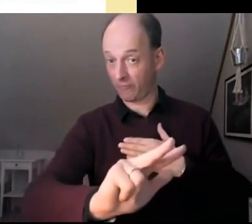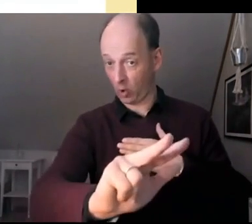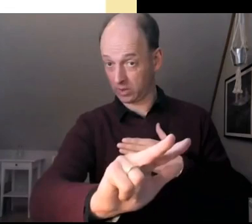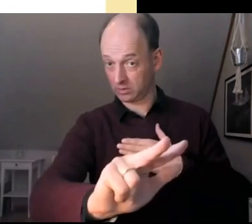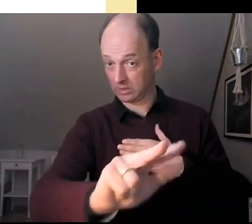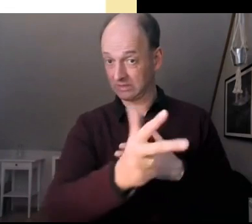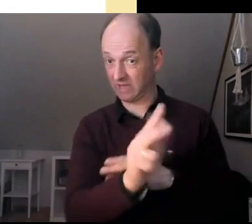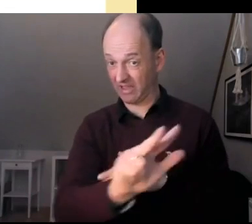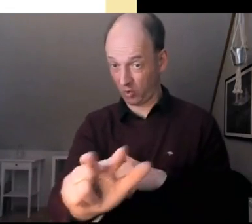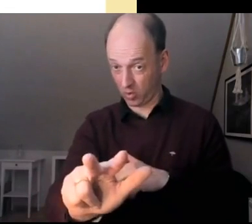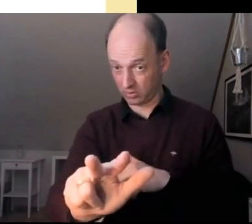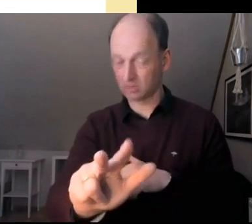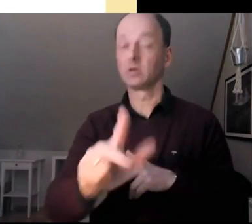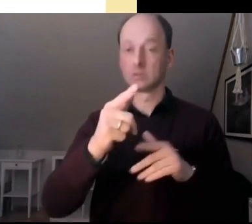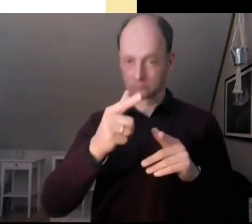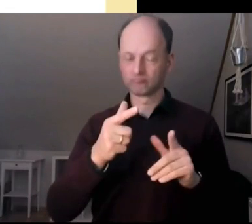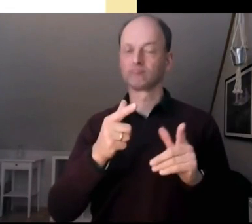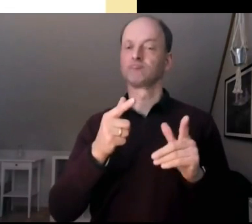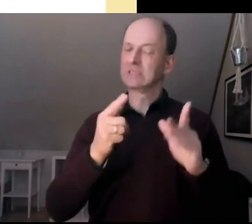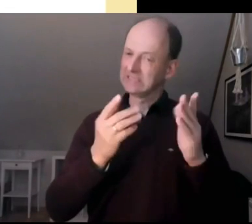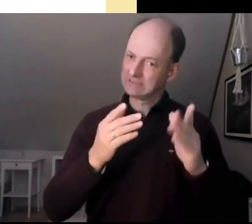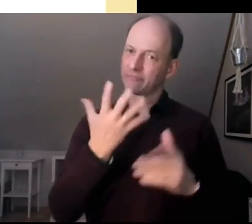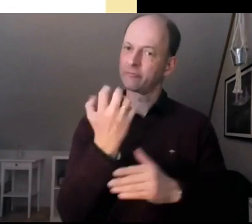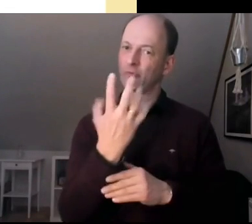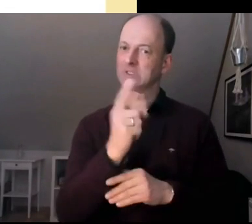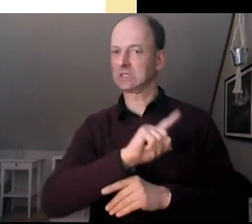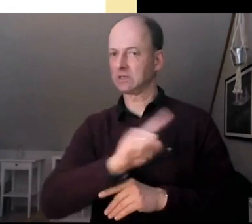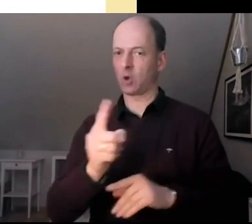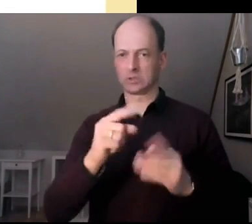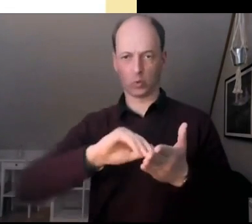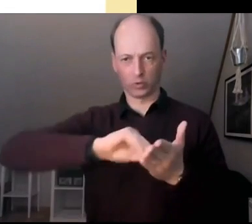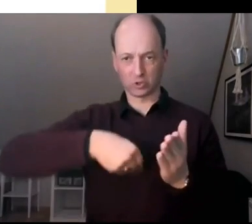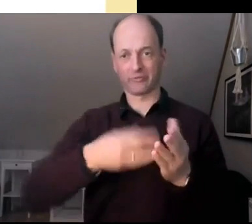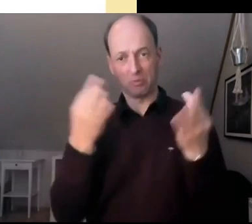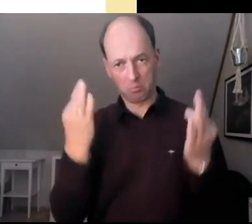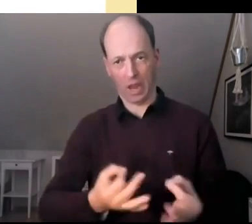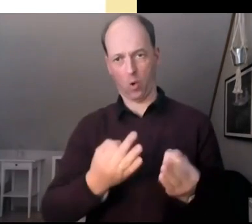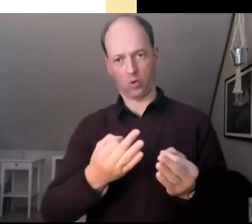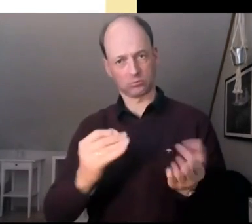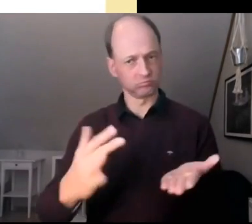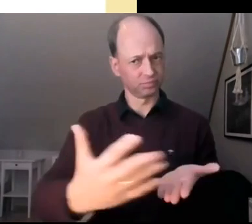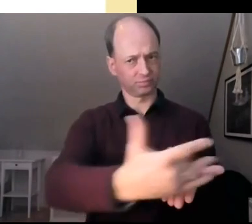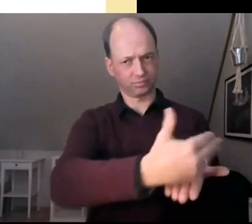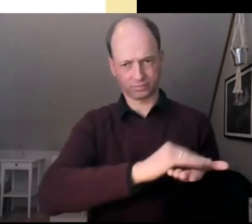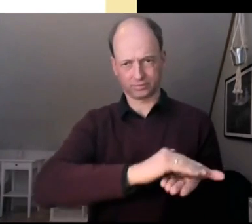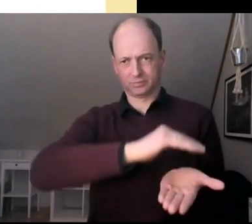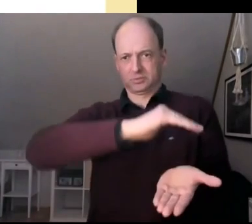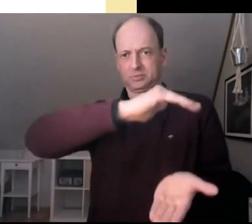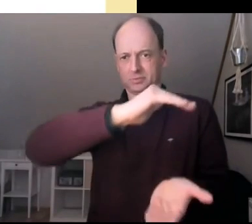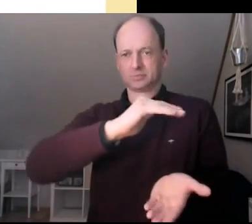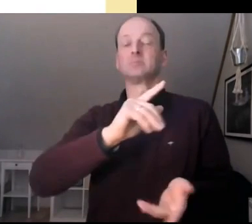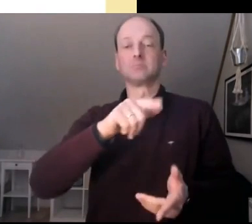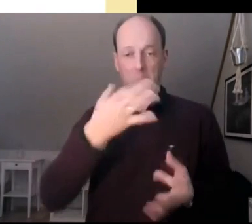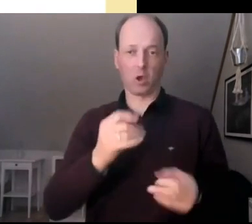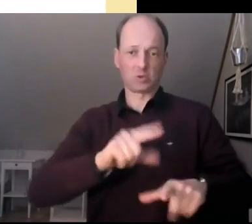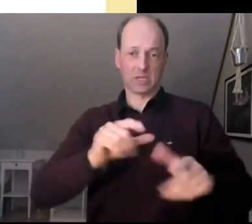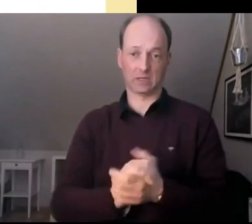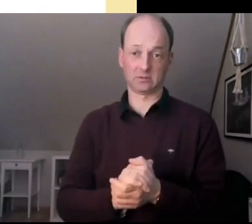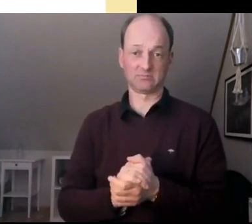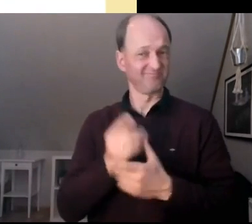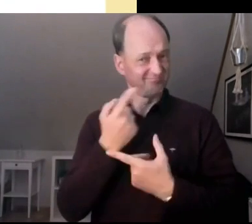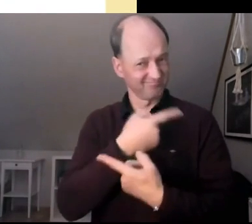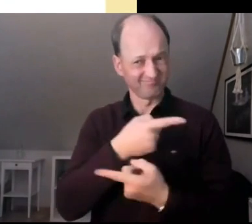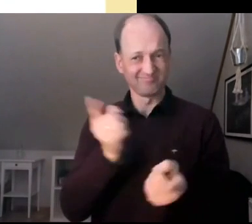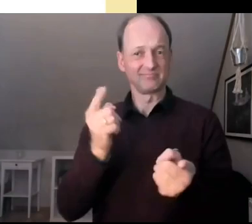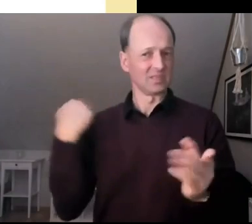größte und lauteste Umweltbewegung aller Zeiten. Wir hoffen, dass wir auch da eure Stimmen und